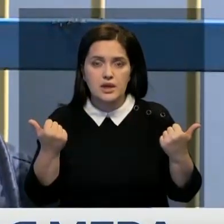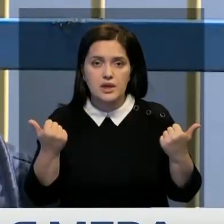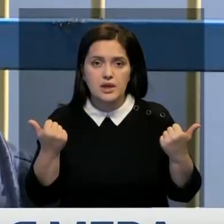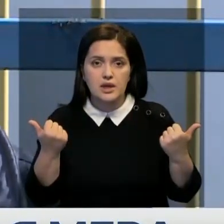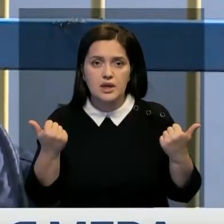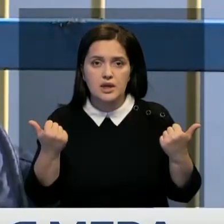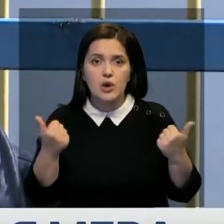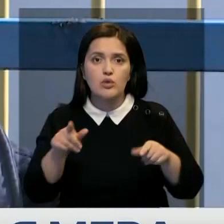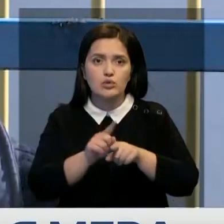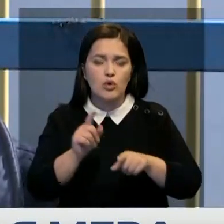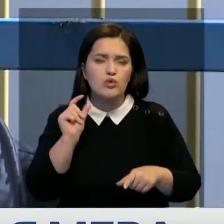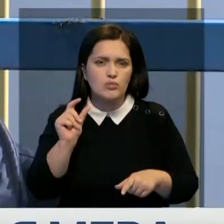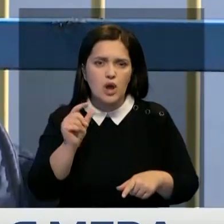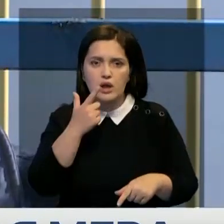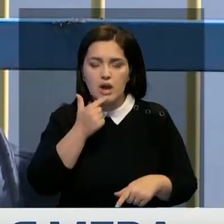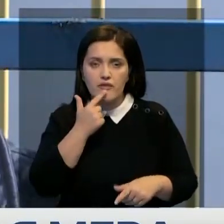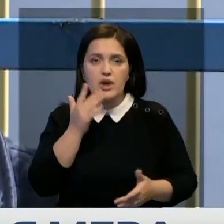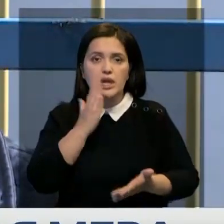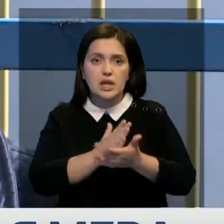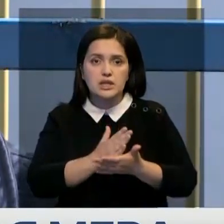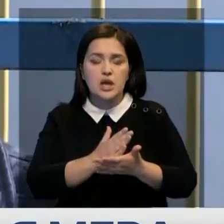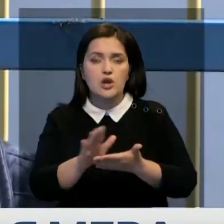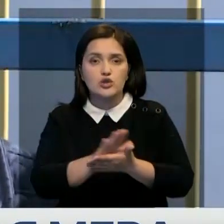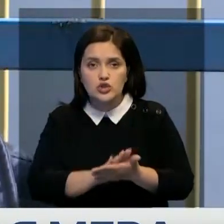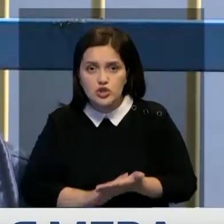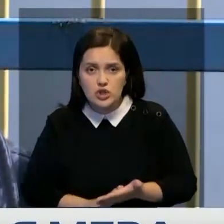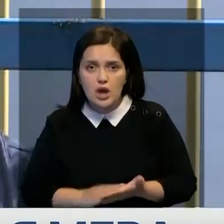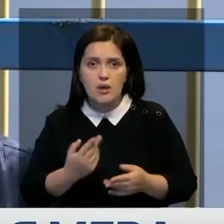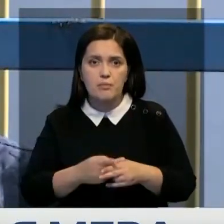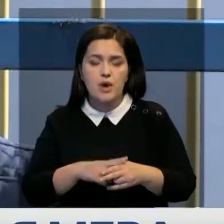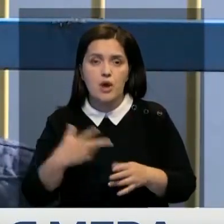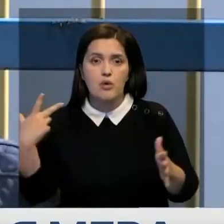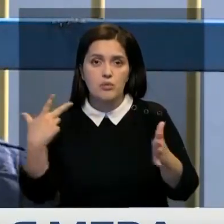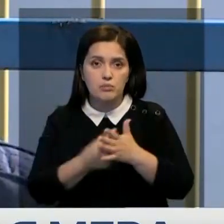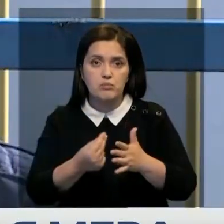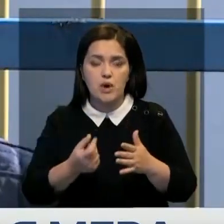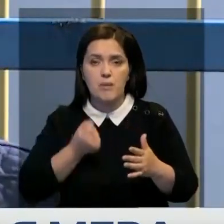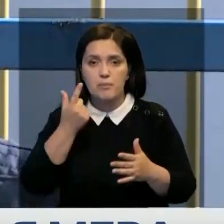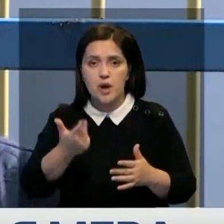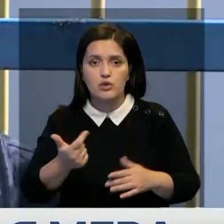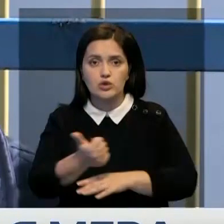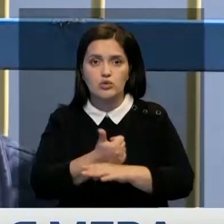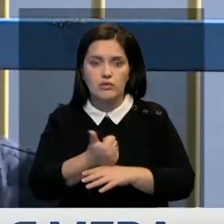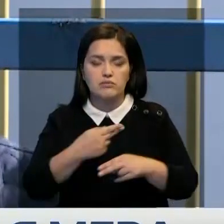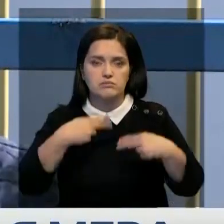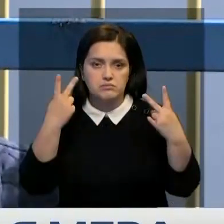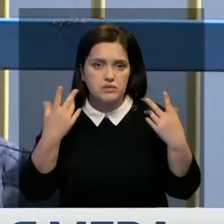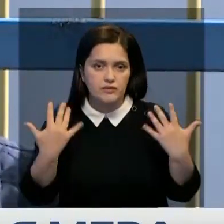кровью снабжается немножко. Обрабатываем, делаем антидот. Через пару часов они стоят на ноги, и все нормально.